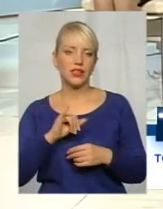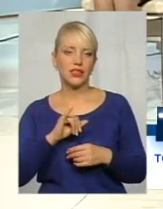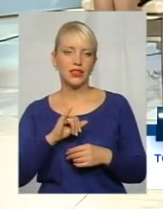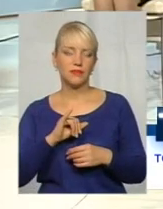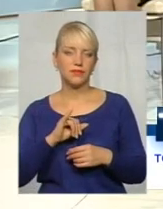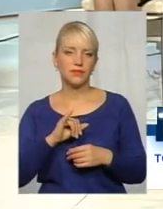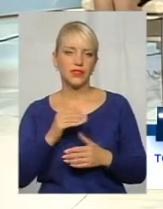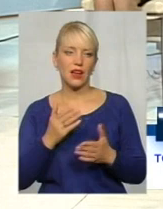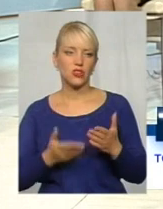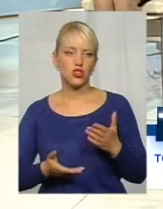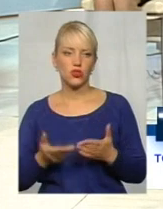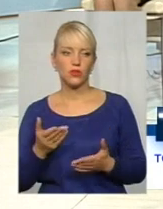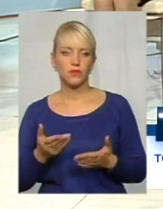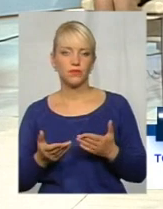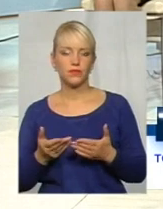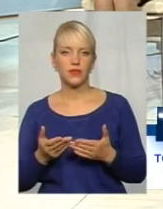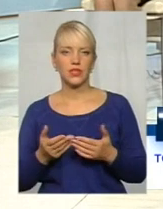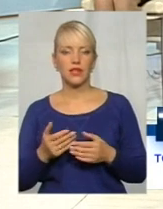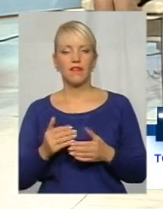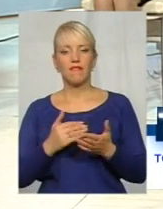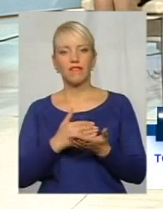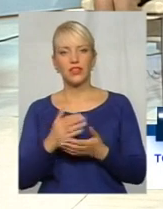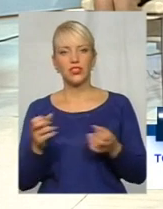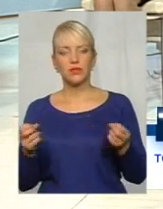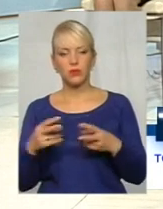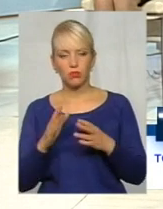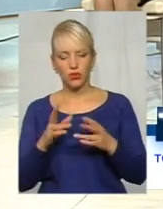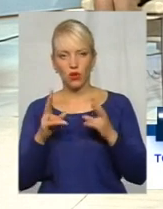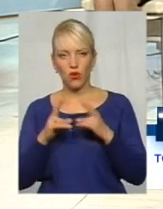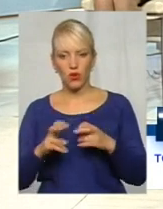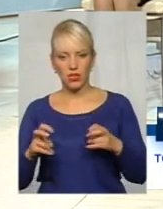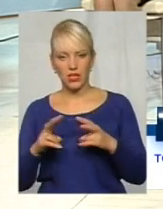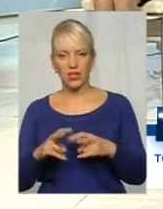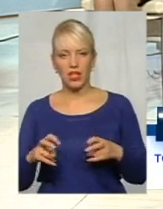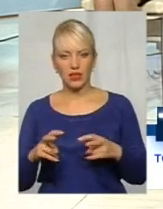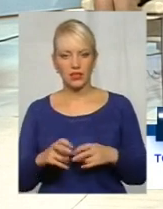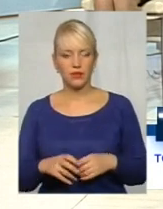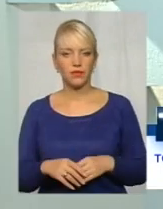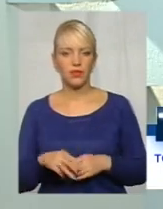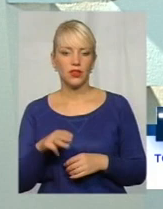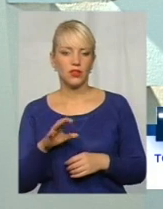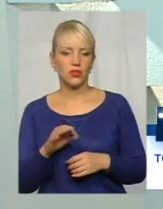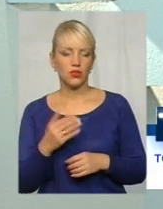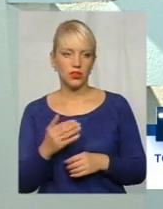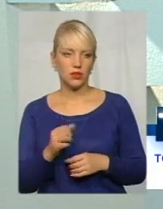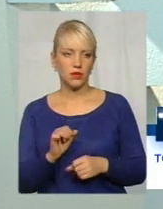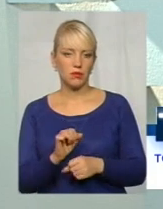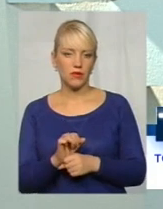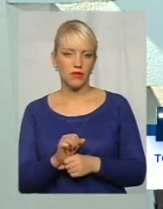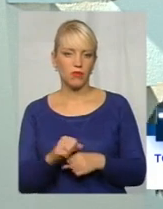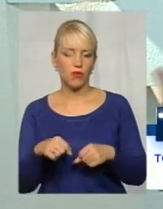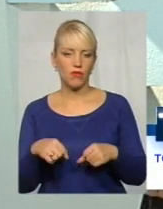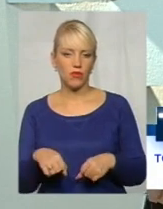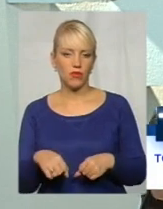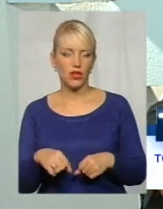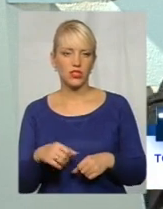І якщо, зараз буде ще вищий спеціалізований розглядати, якщо він встиг не розглянути до того, як в нього припинені будуть повноваження, і вже